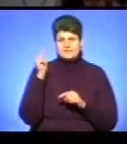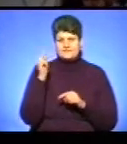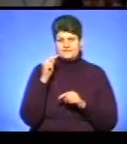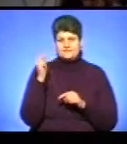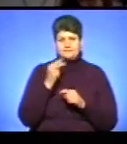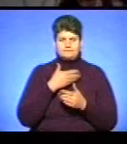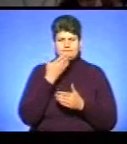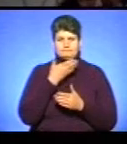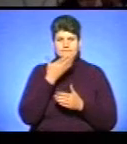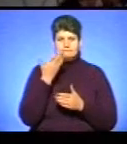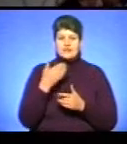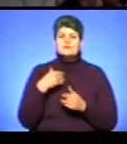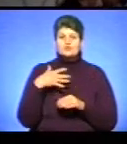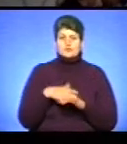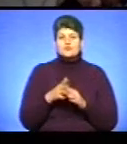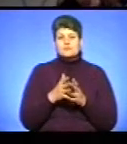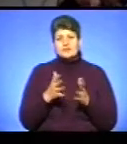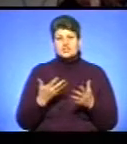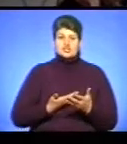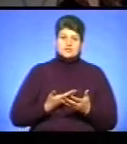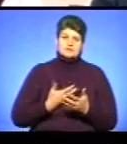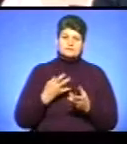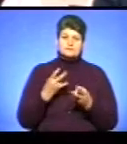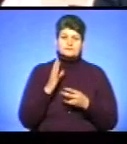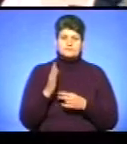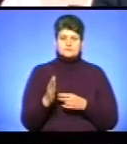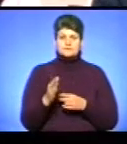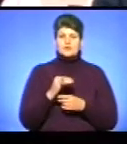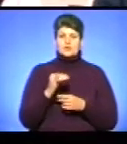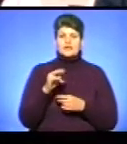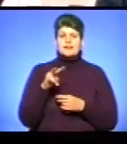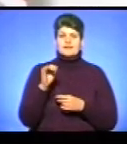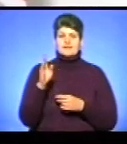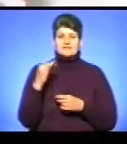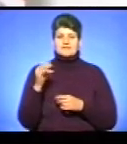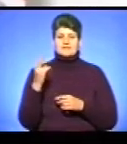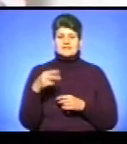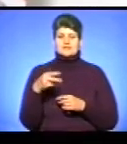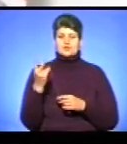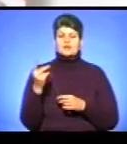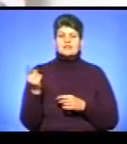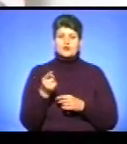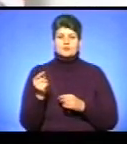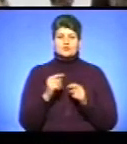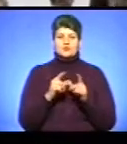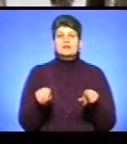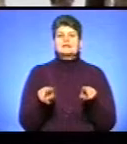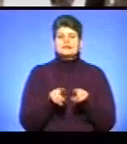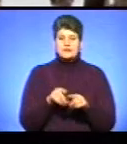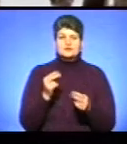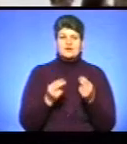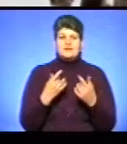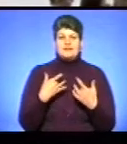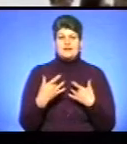І я зрозуміла, що треба більше живішою бути. Юрій Левицький з 22-ї Тернопільської школи теж грає у